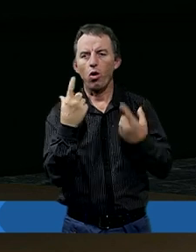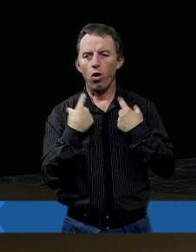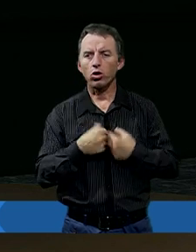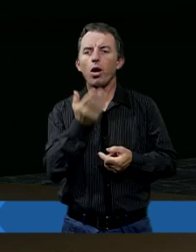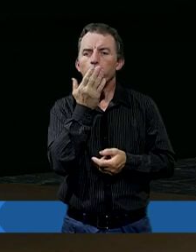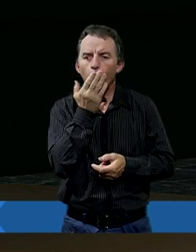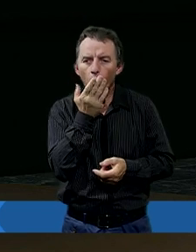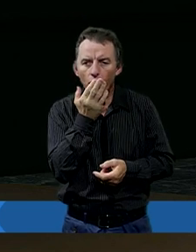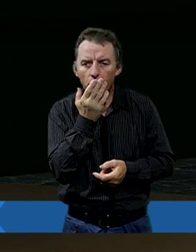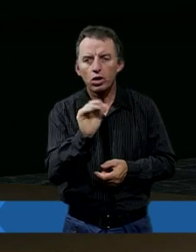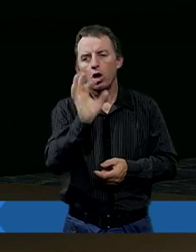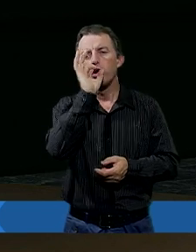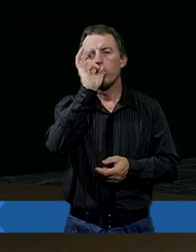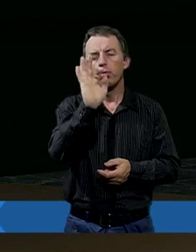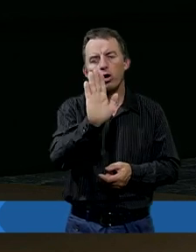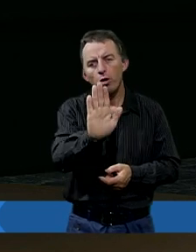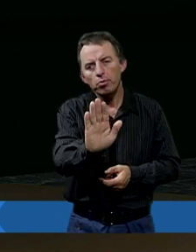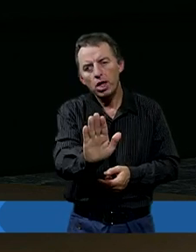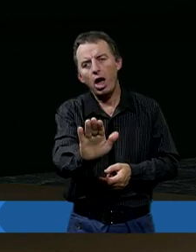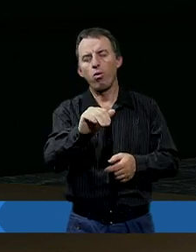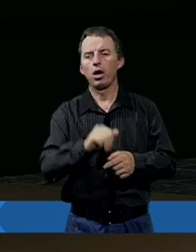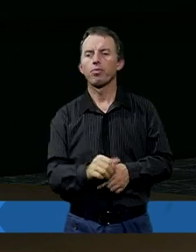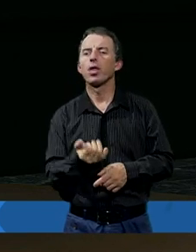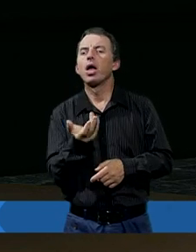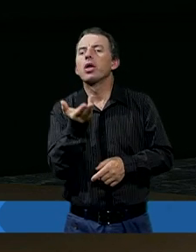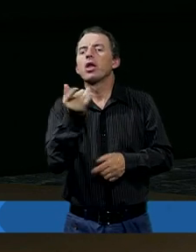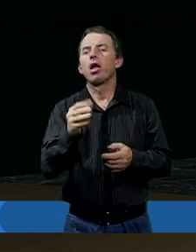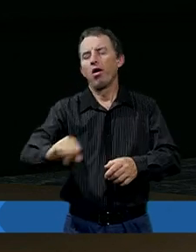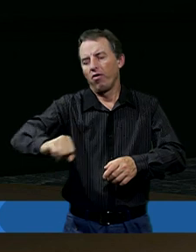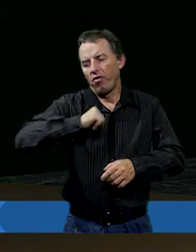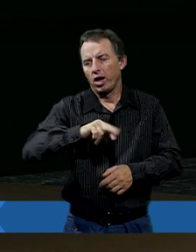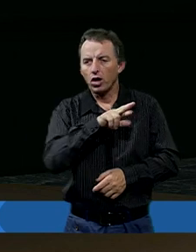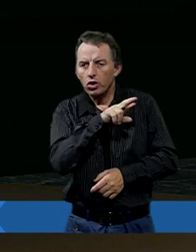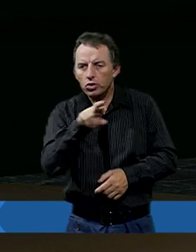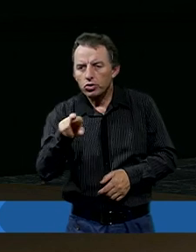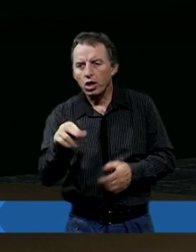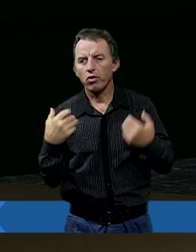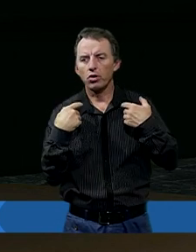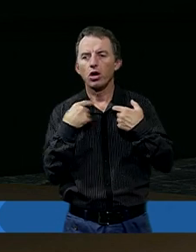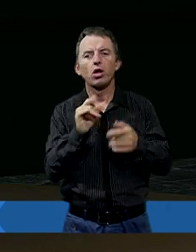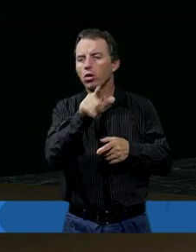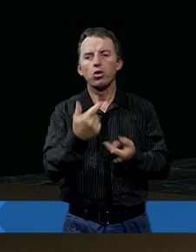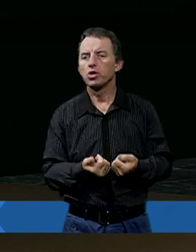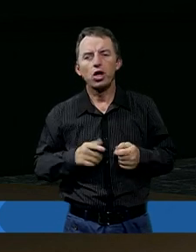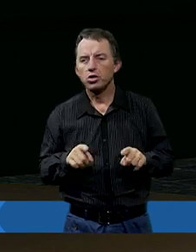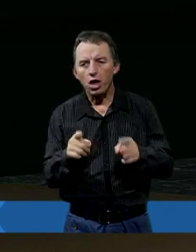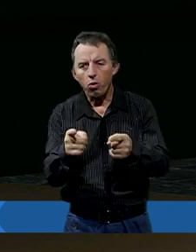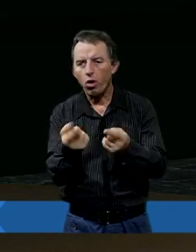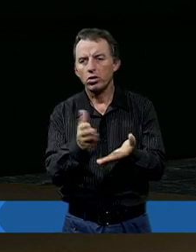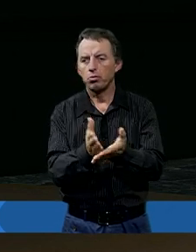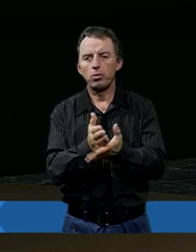aby mówić, co dobrego miała, ile fajnych rzeczy w życiu osiągnęła, ale wiecie, że to nie działało?